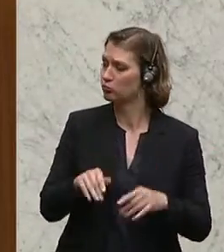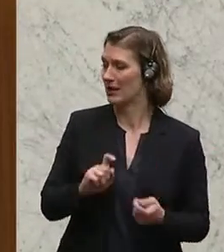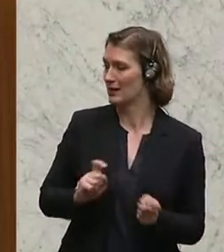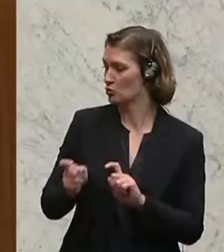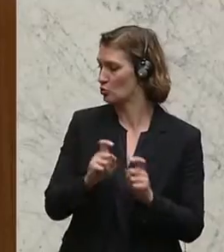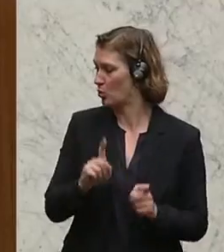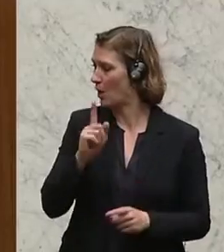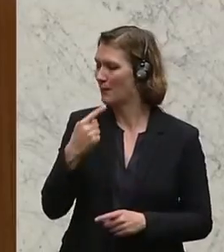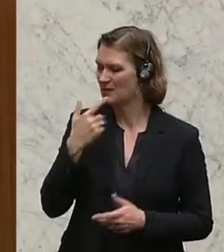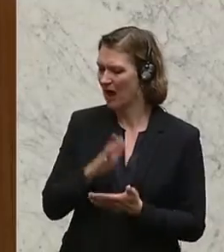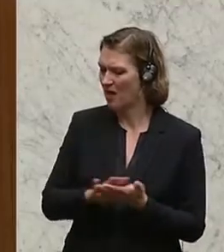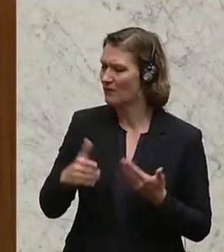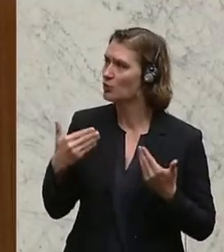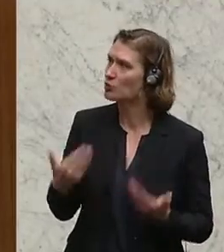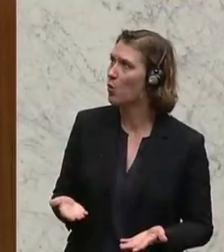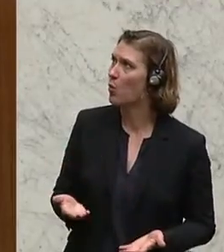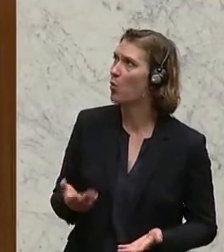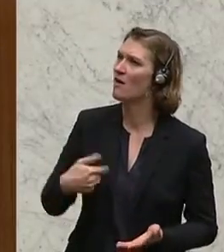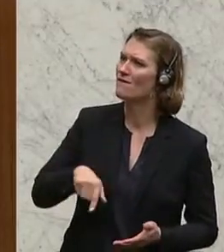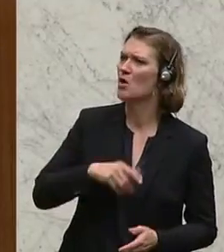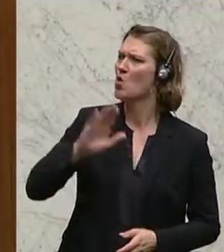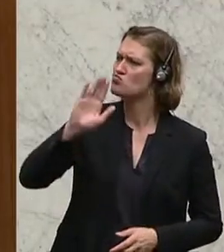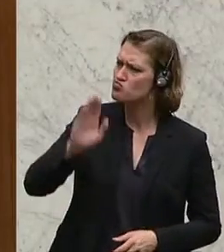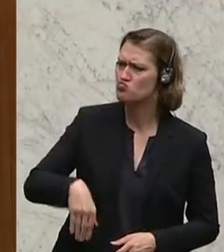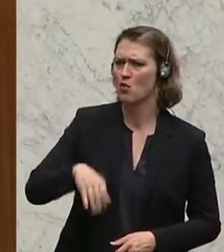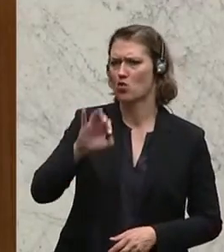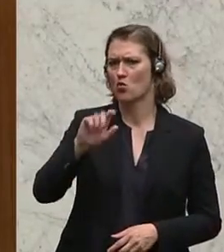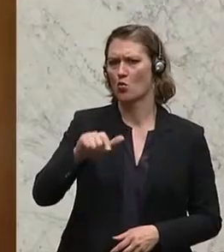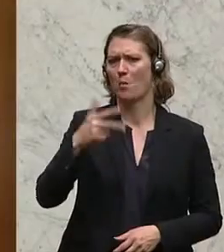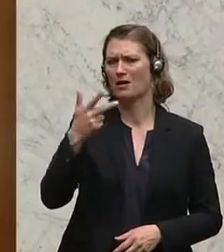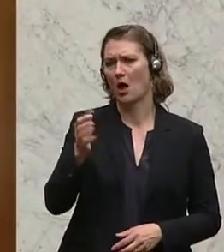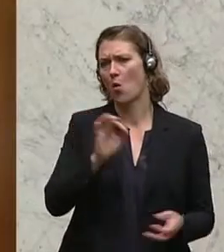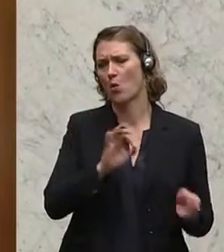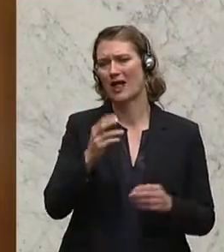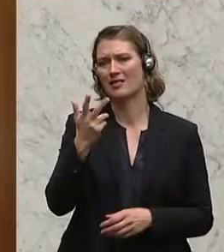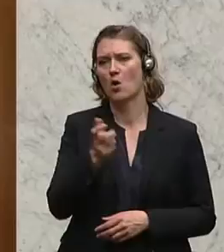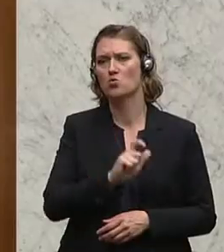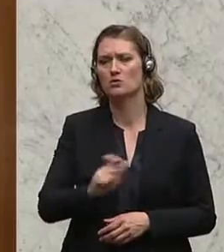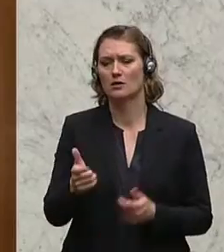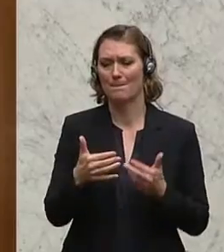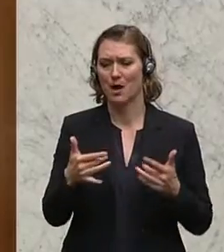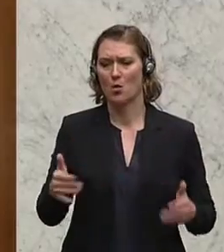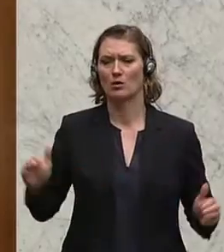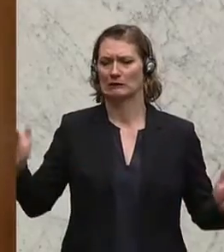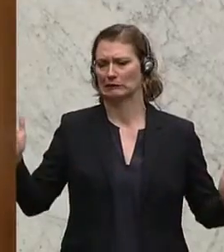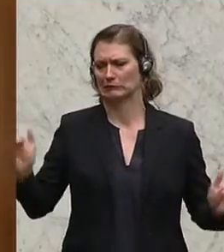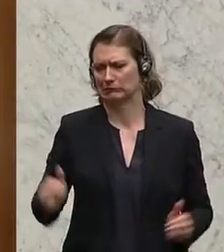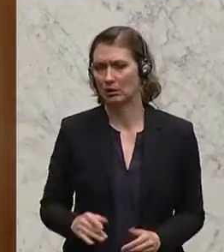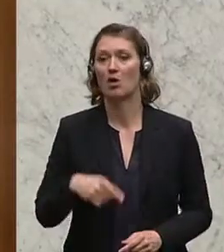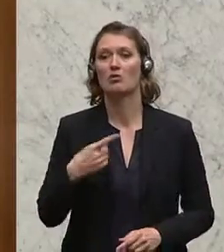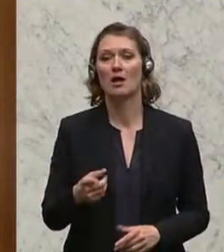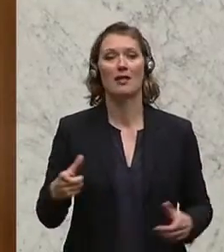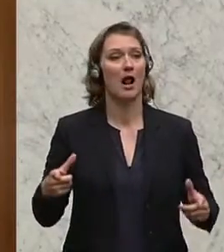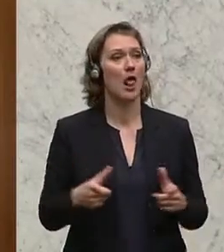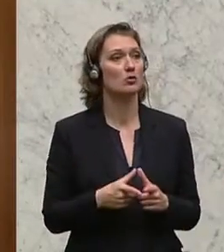Aber einfach zu sagen, fahren wir das um weitere 0,3 oder 300 Millionen herunter, würde bedeuten, dass man das Leistungsspektrum